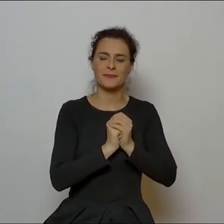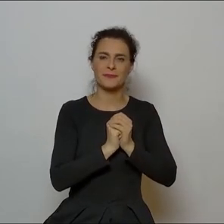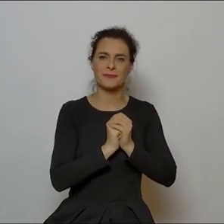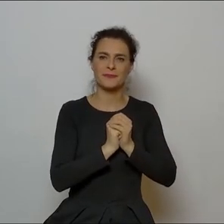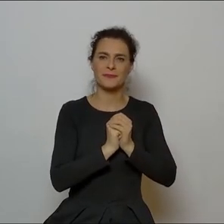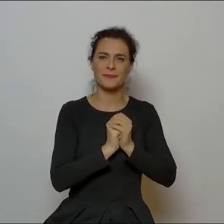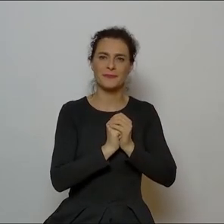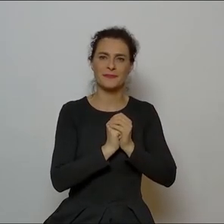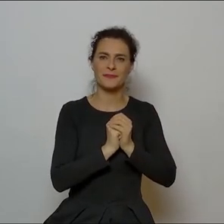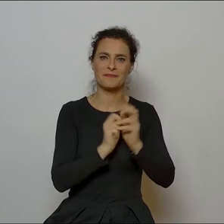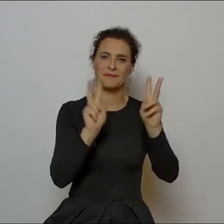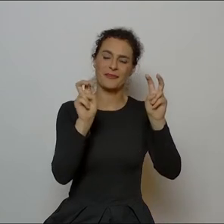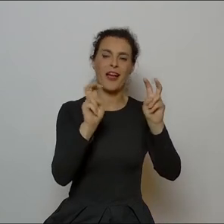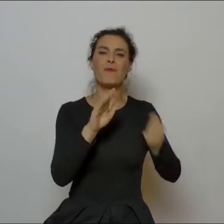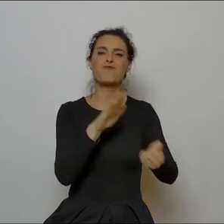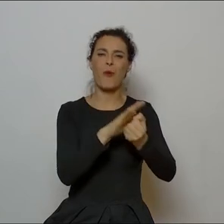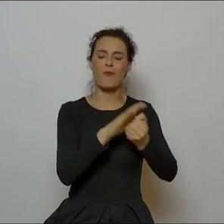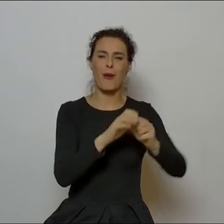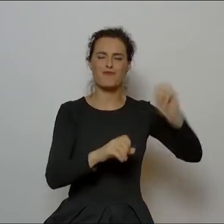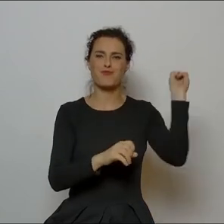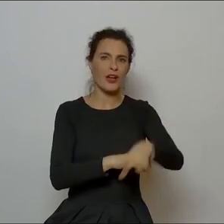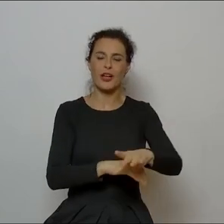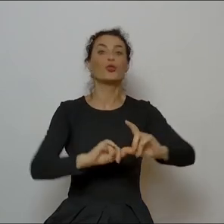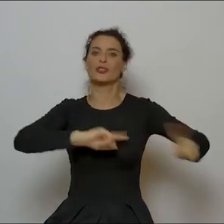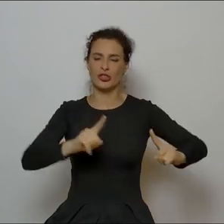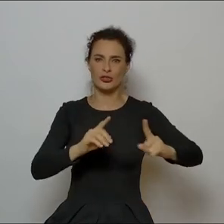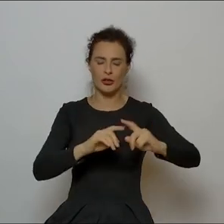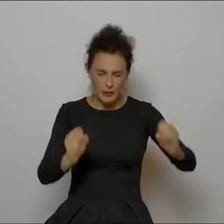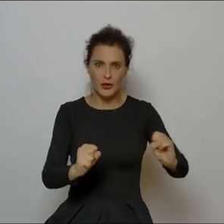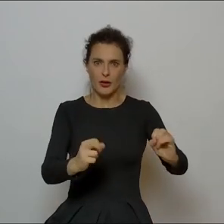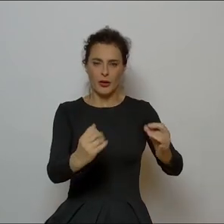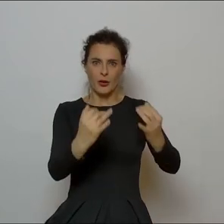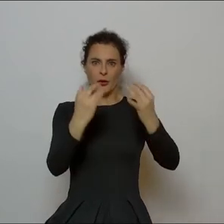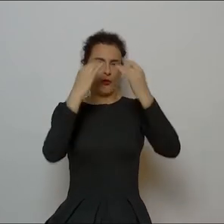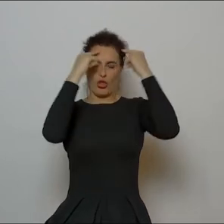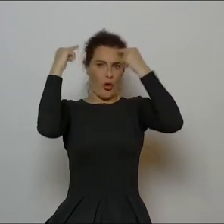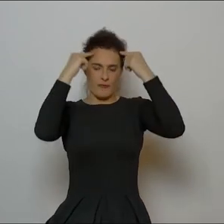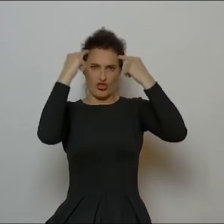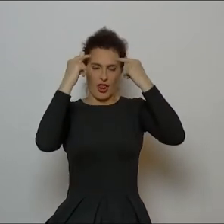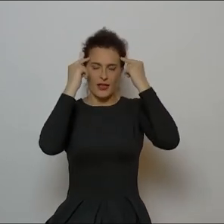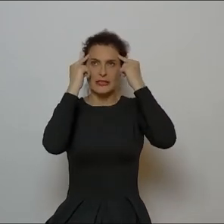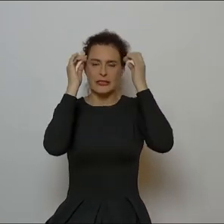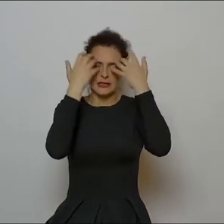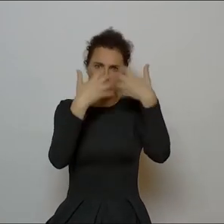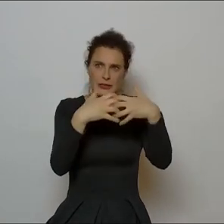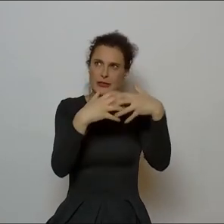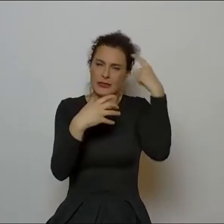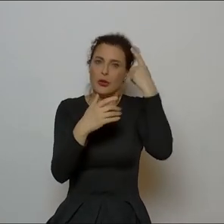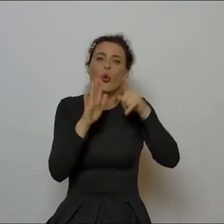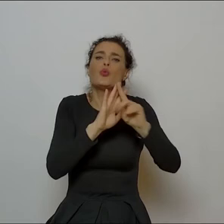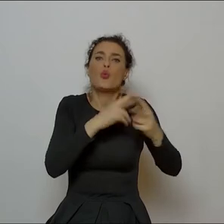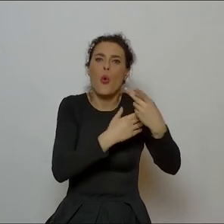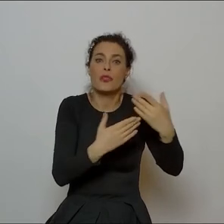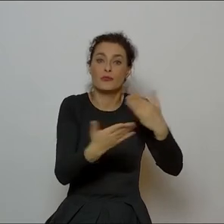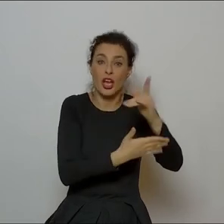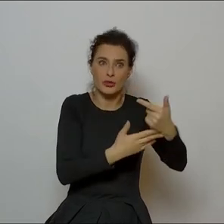rzucają bombę, rzucają bomby pobudzone do myślenia i to z reguły jest, no powoduje